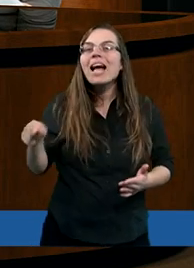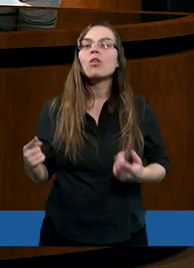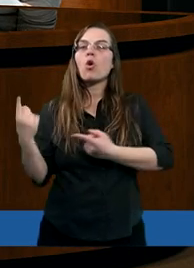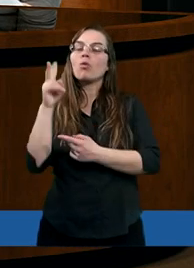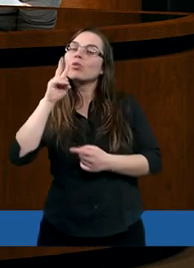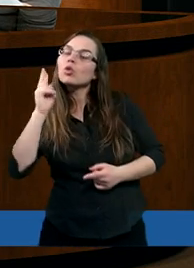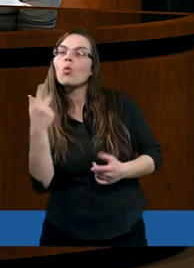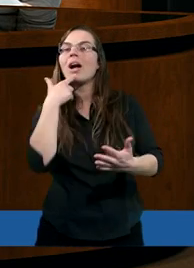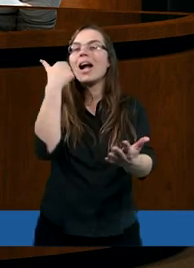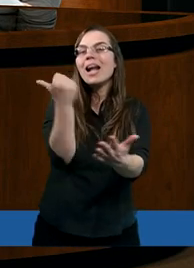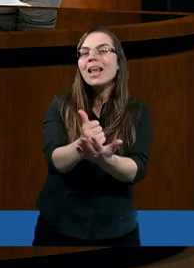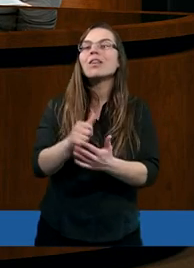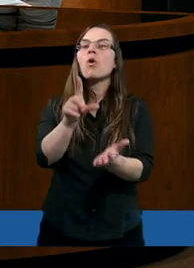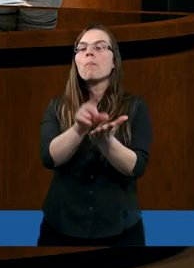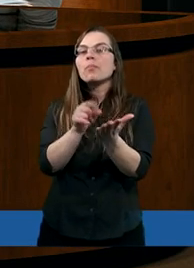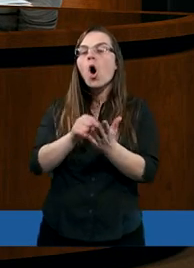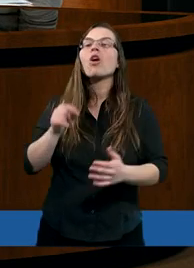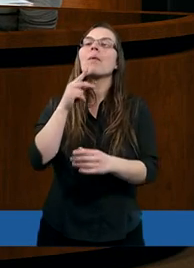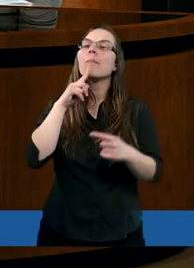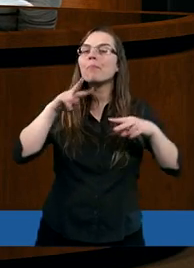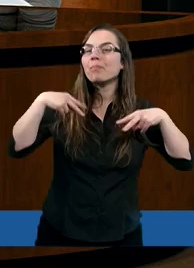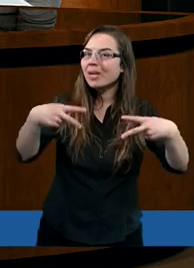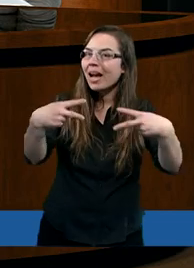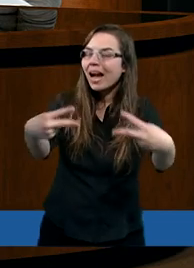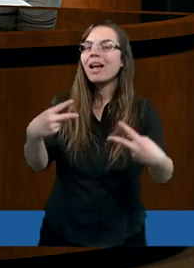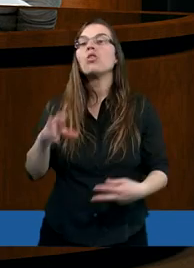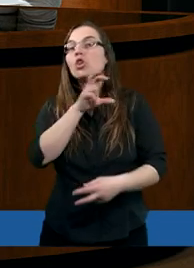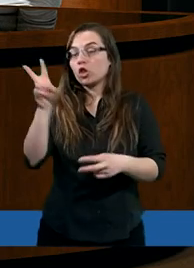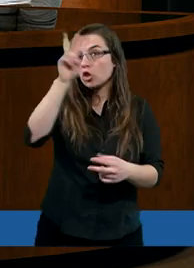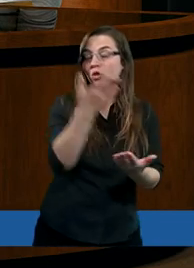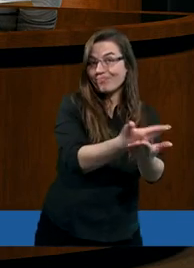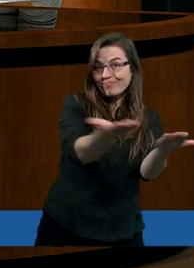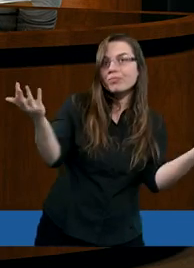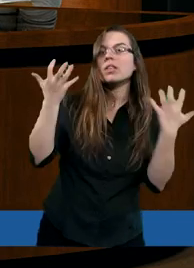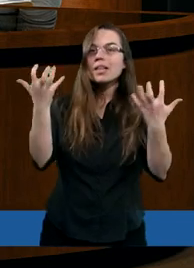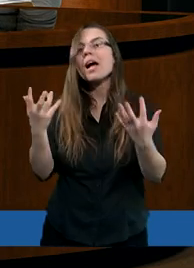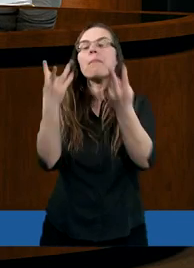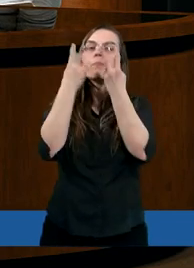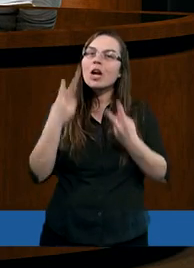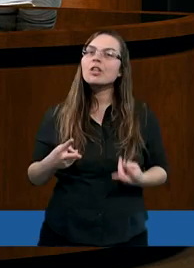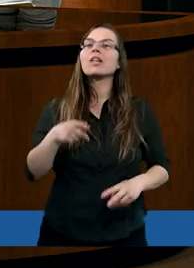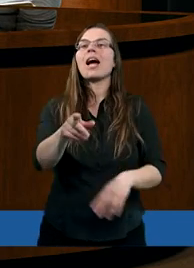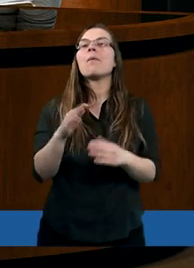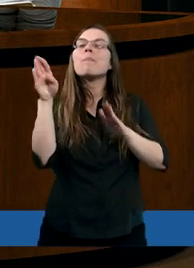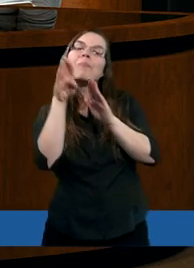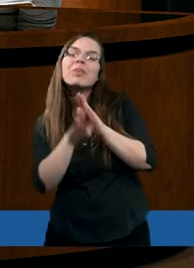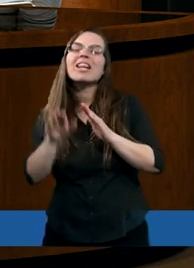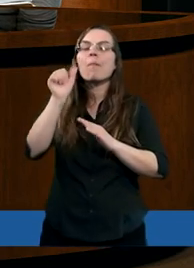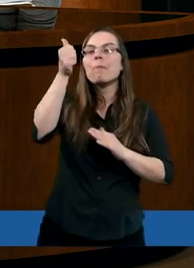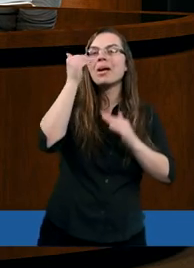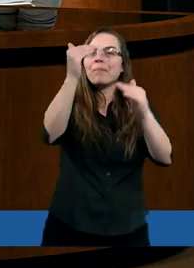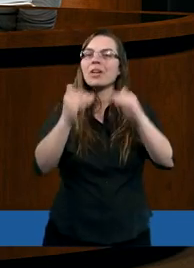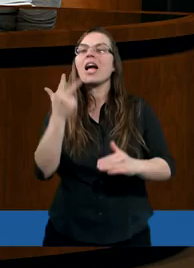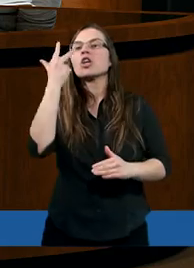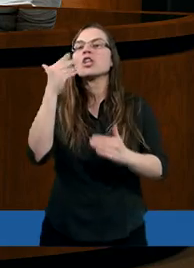drugiego listu Piotr przekazuje nam. Czy ktoś chciałby przeczytać przynajmniej pierwsze